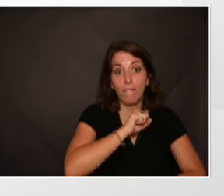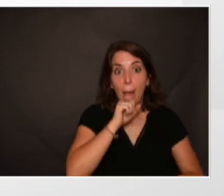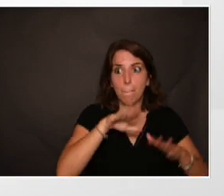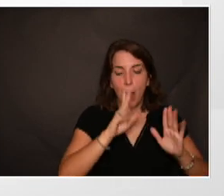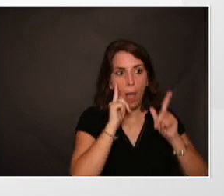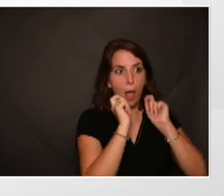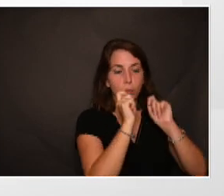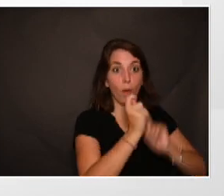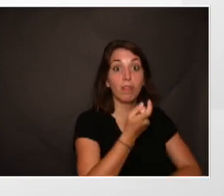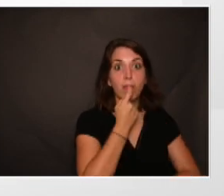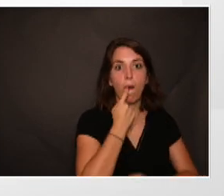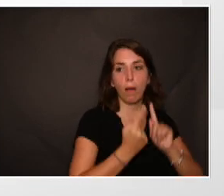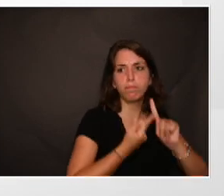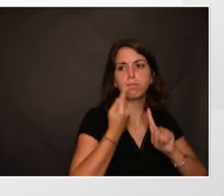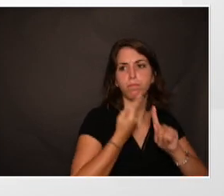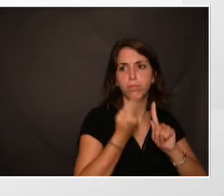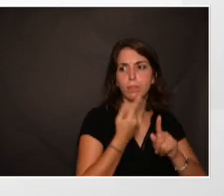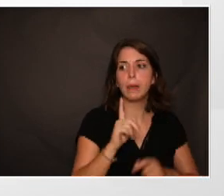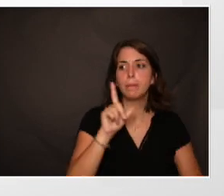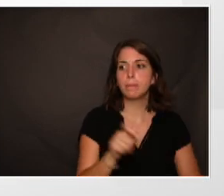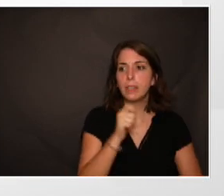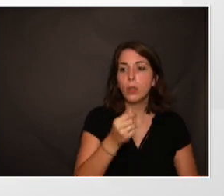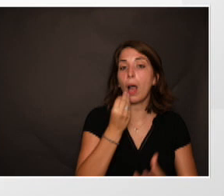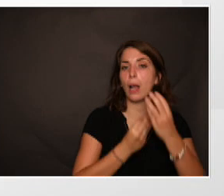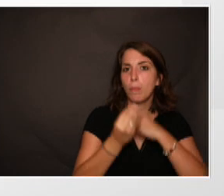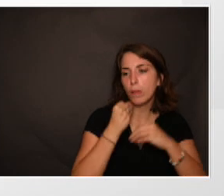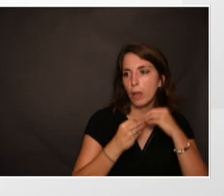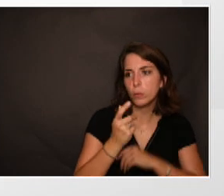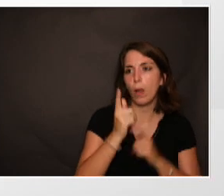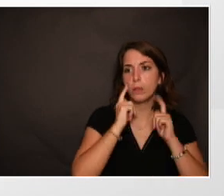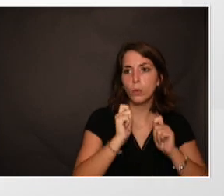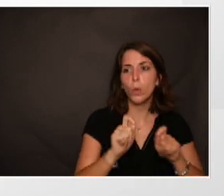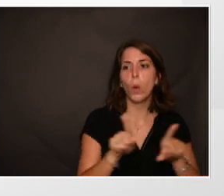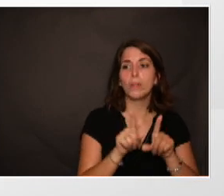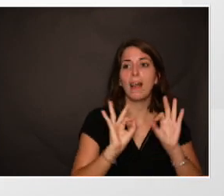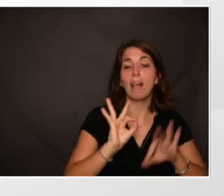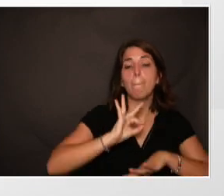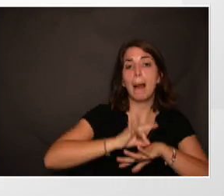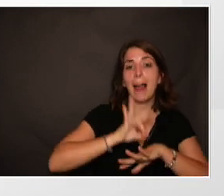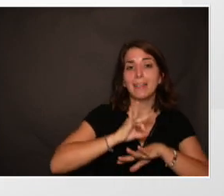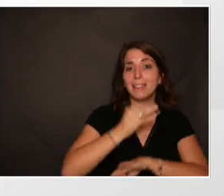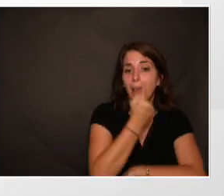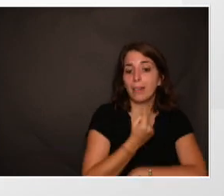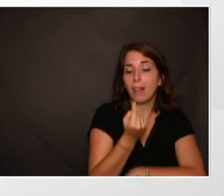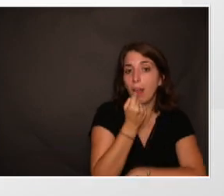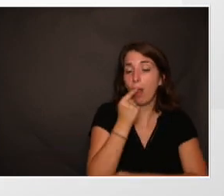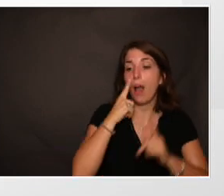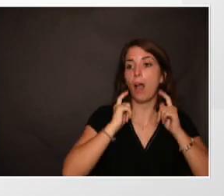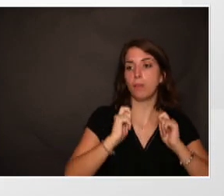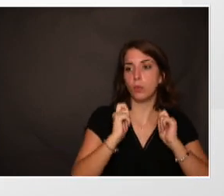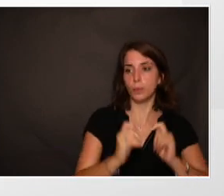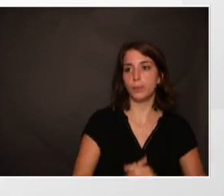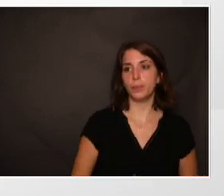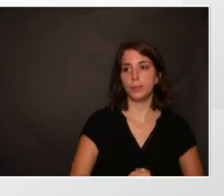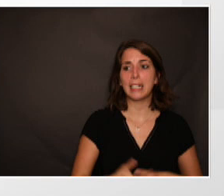particulière sur ses dents. Le terrain évidemment, l'alimentation, mais également toutes les maladies buccodentaires. Mais tout ça, ce